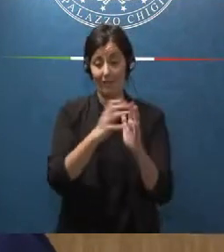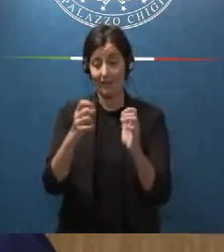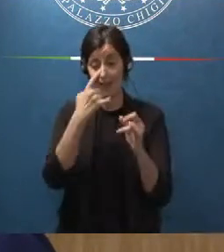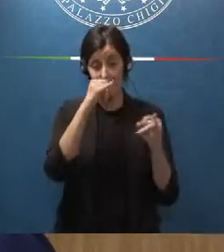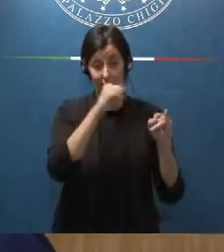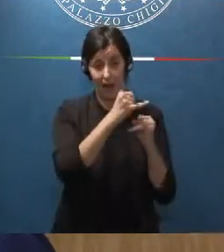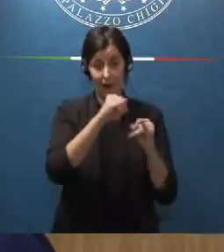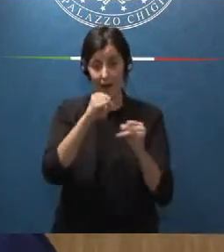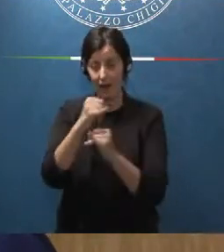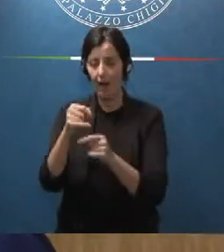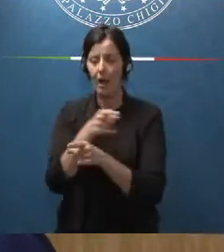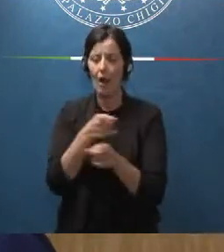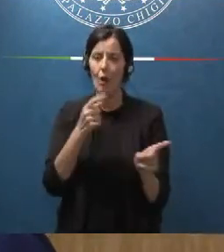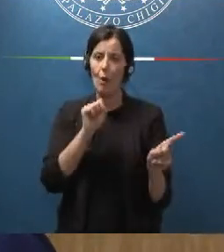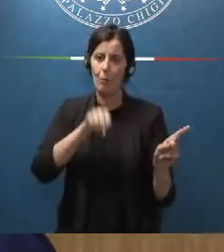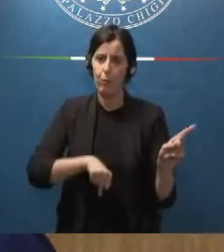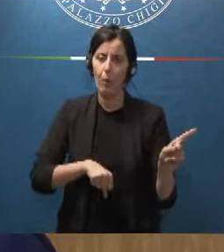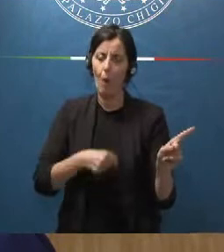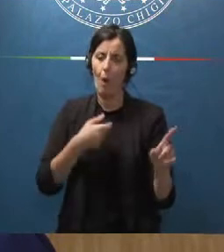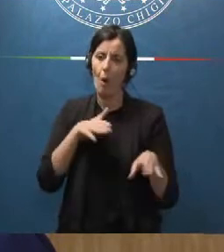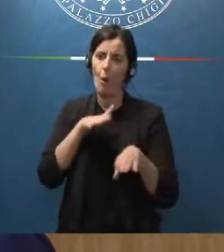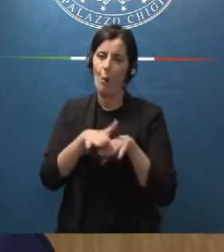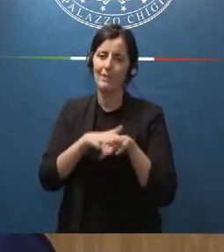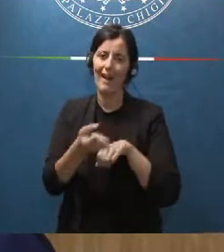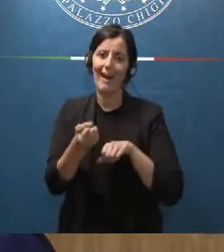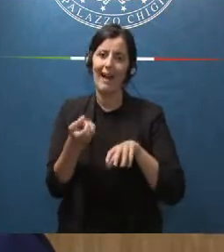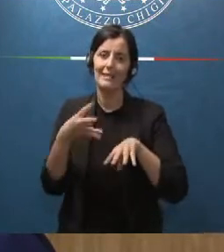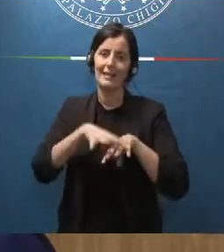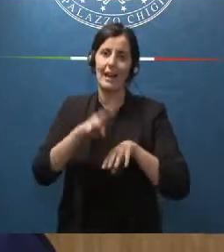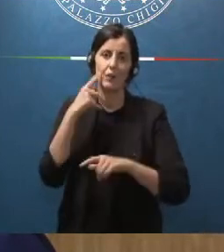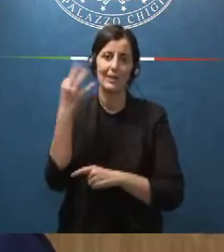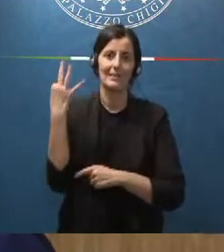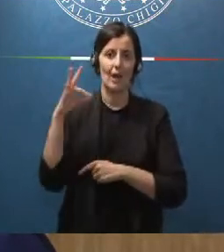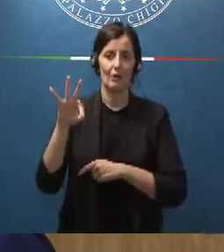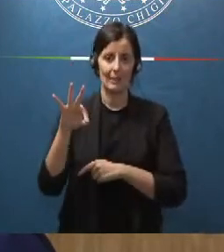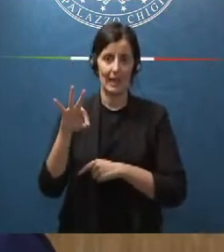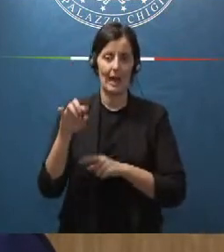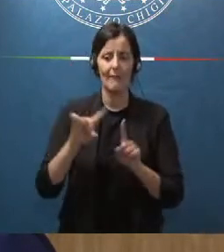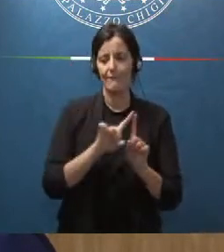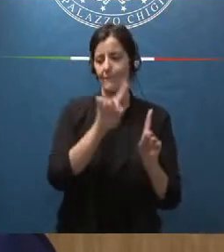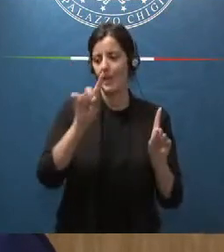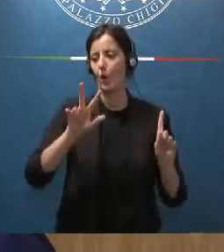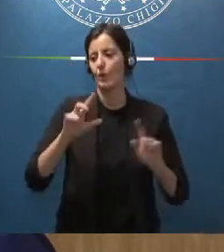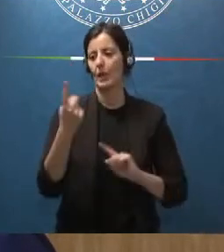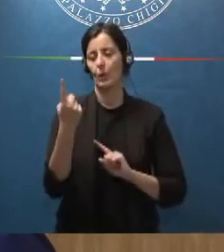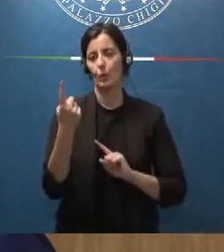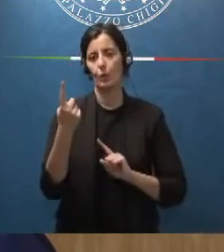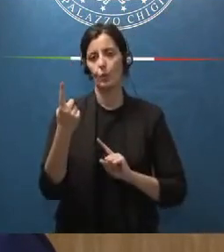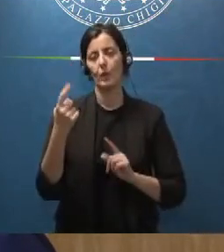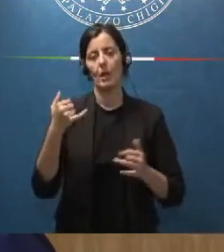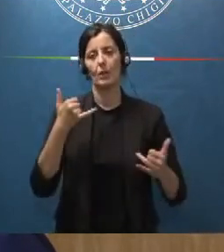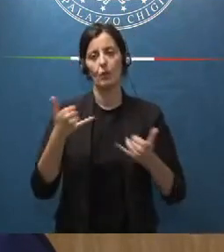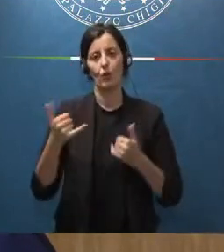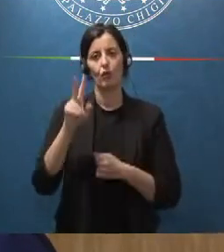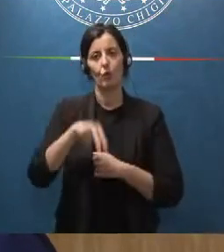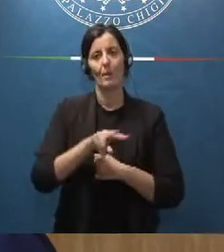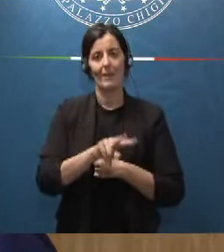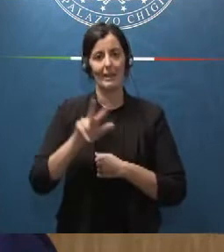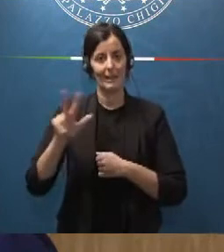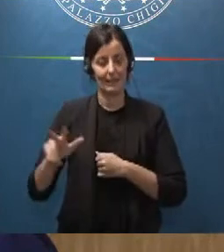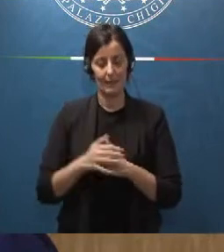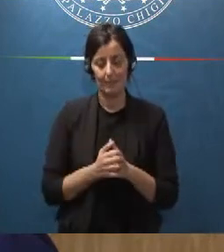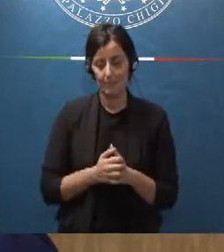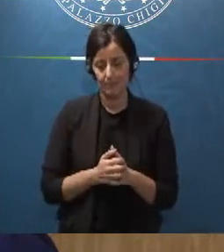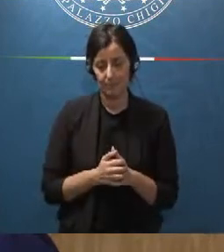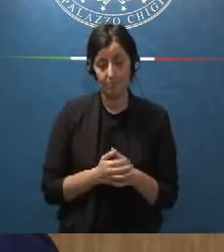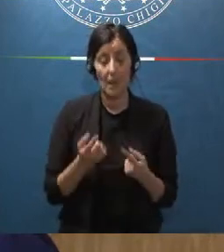di poter ricorrere alla cassa integrazione straordinaria in deroga fino al 31-12 del 2023 voi potete